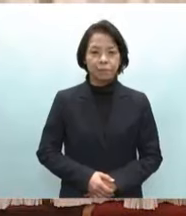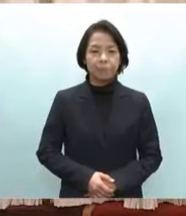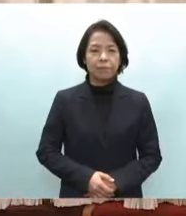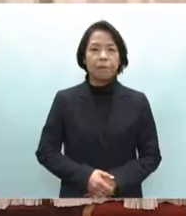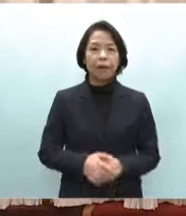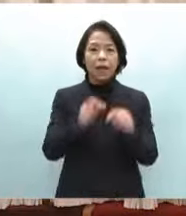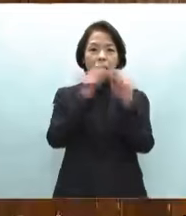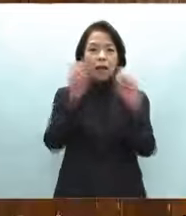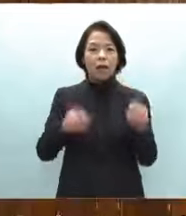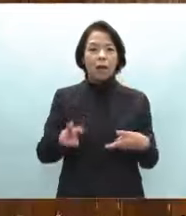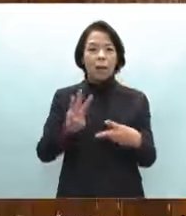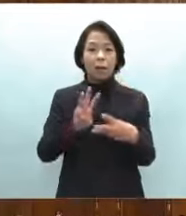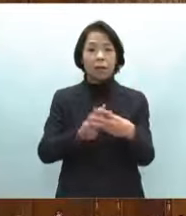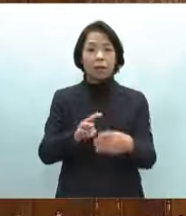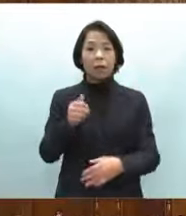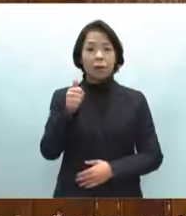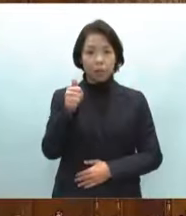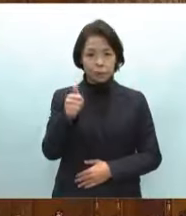青木君